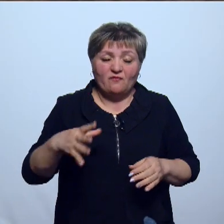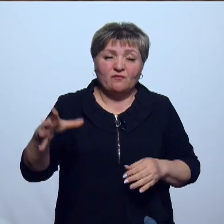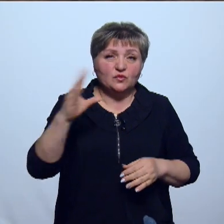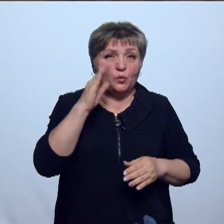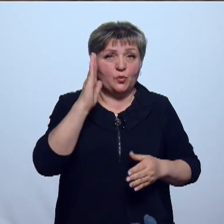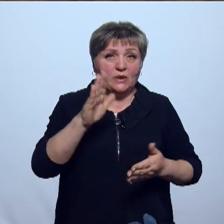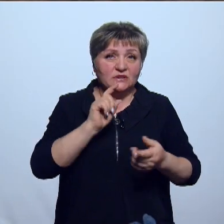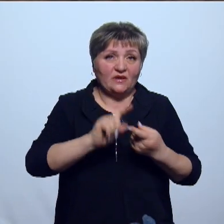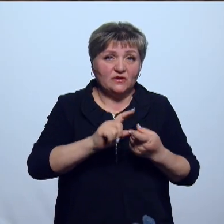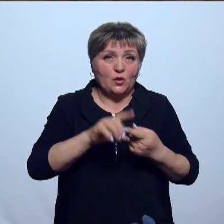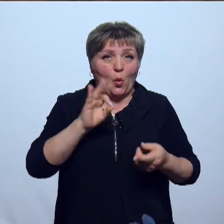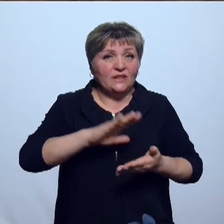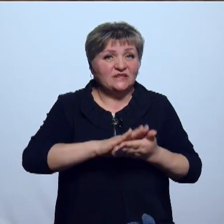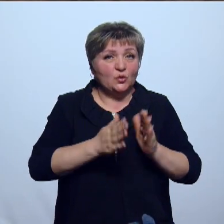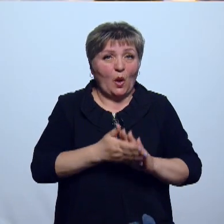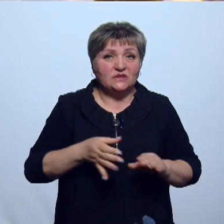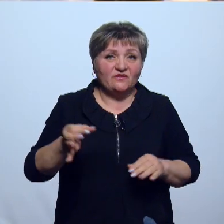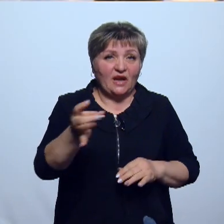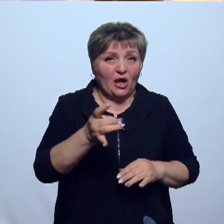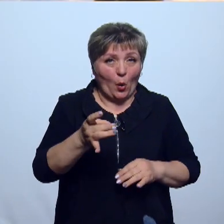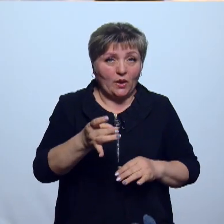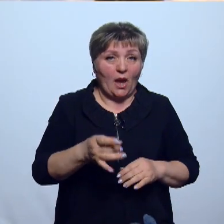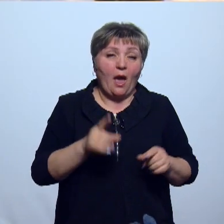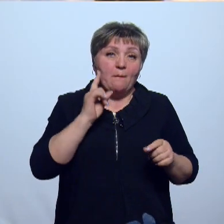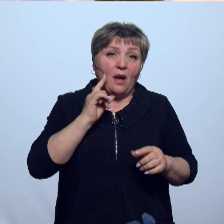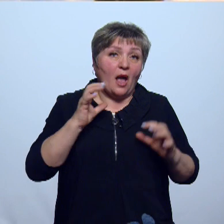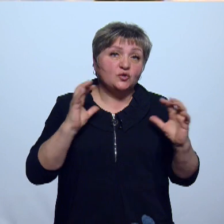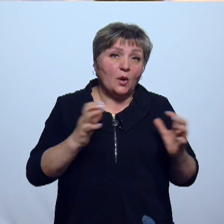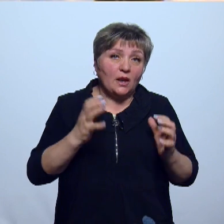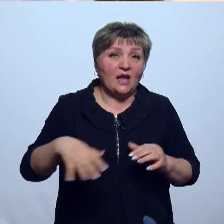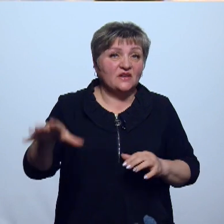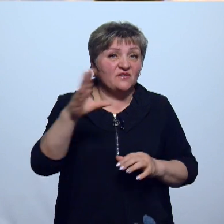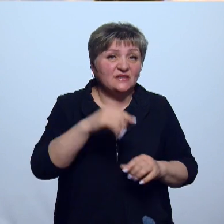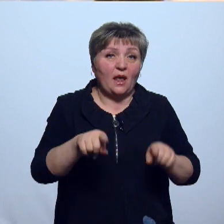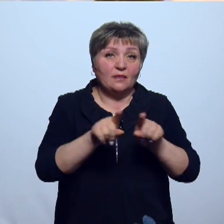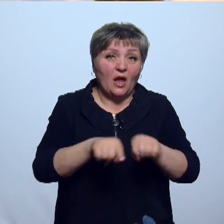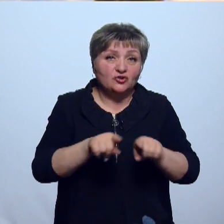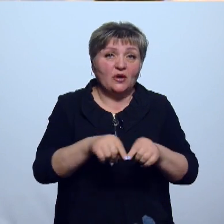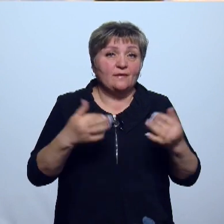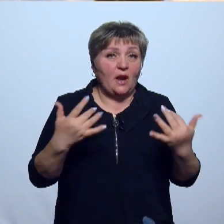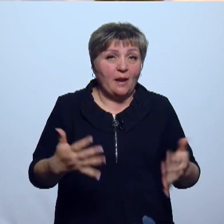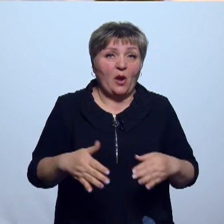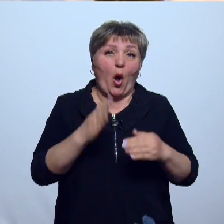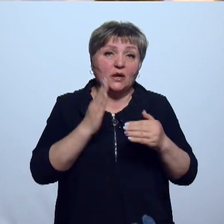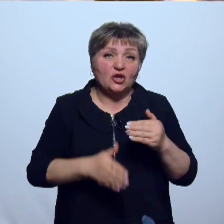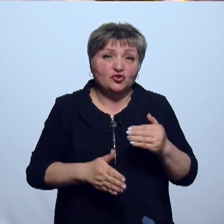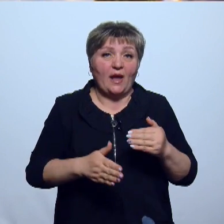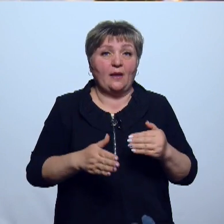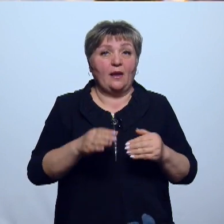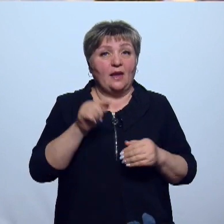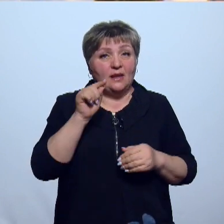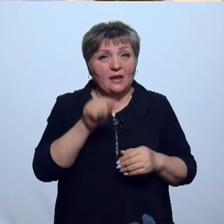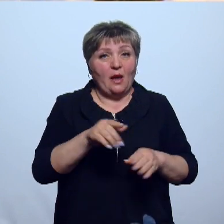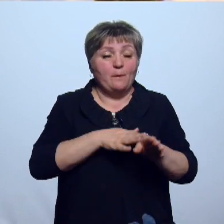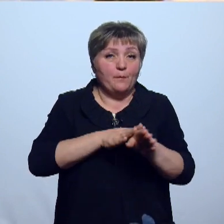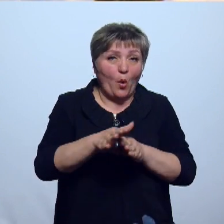будет зависеть от эпид-ситуации в регионе. Пока сохраняются все те же для нас требования, ограничения. То есть